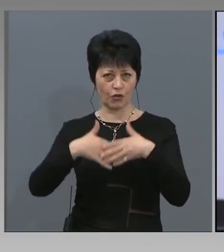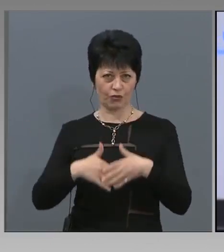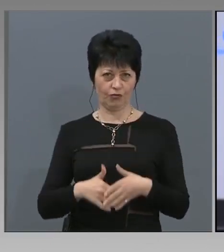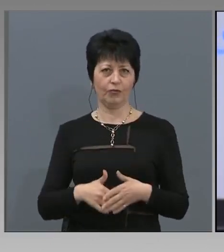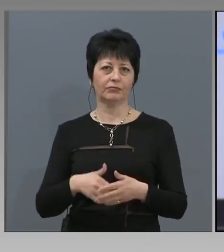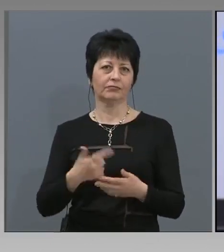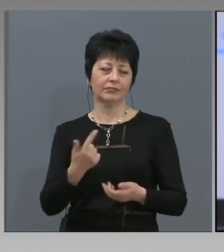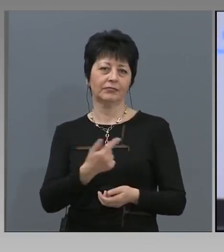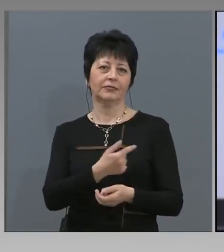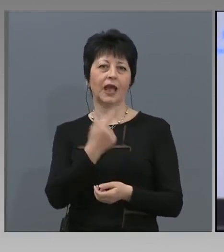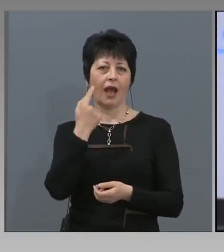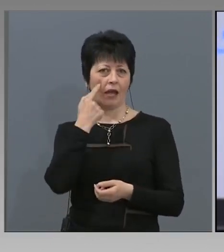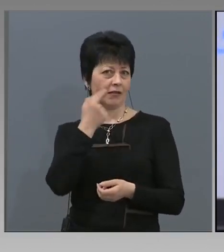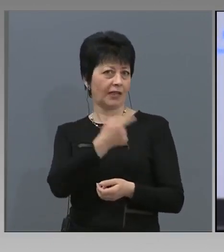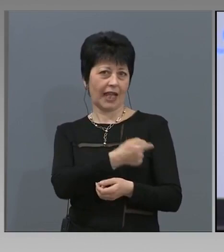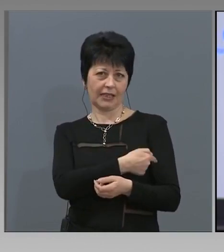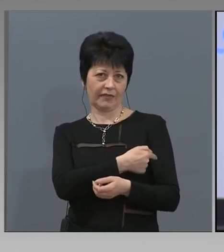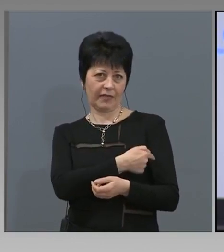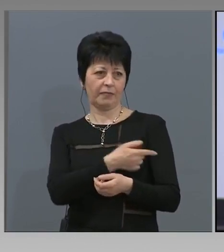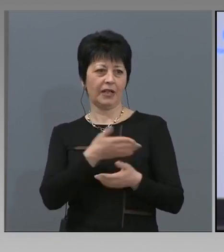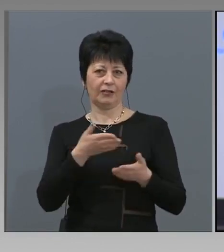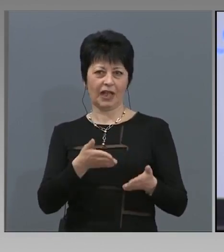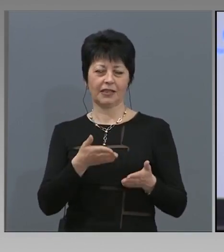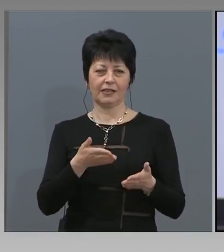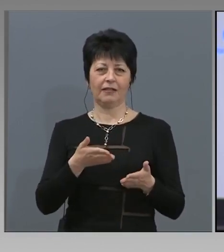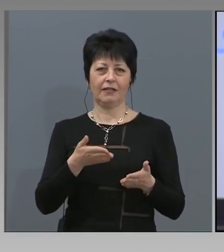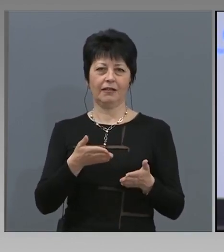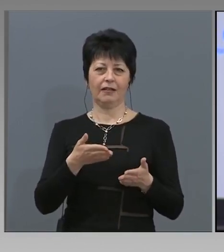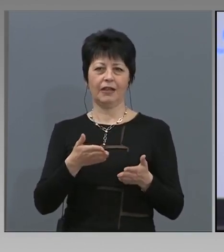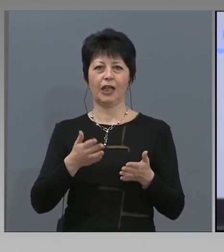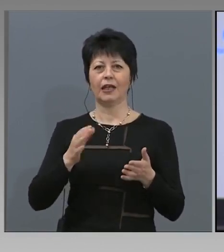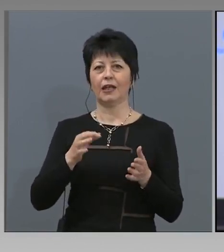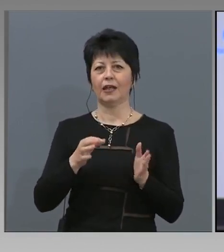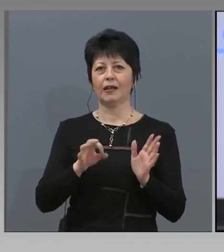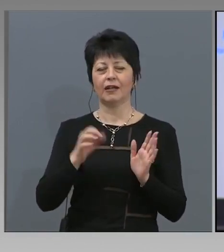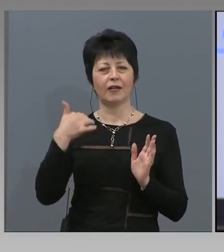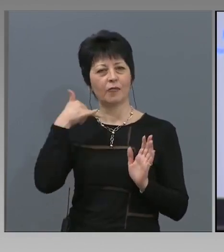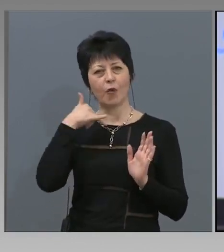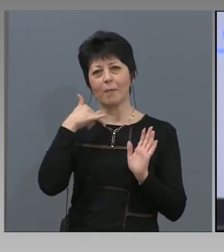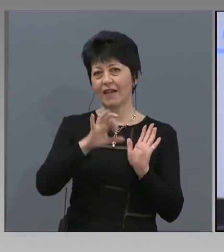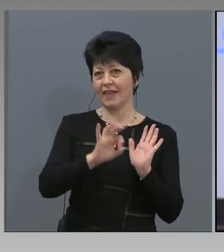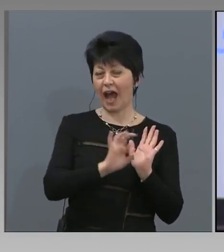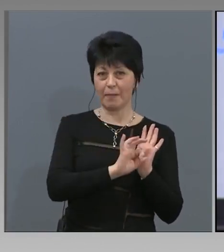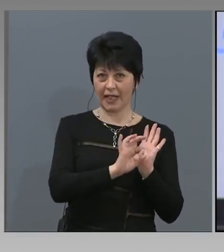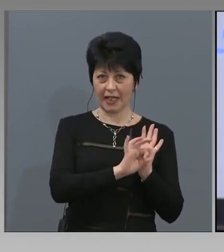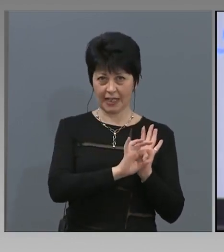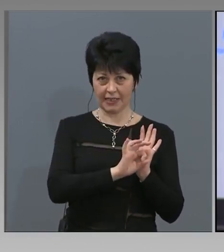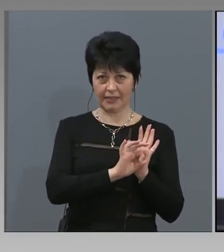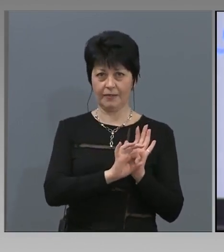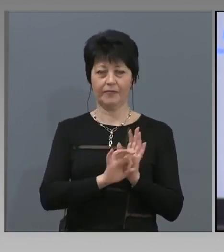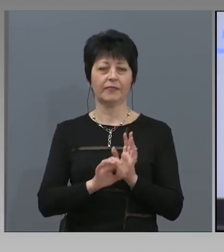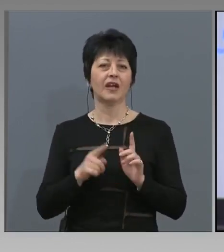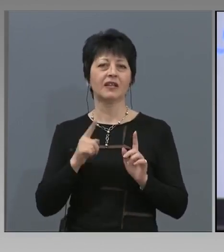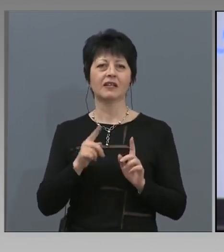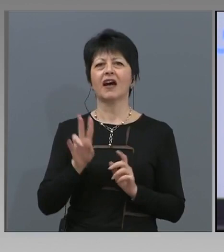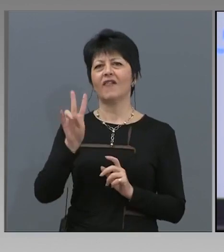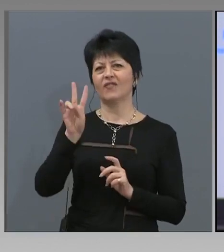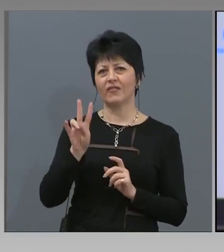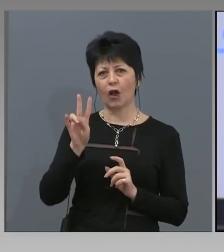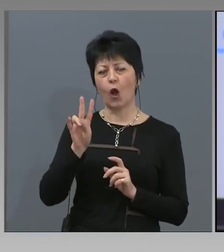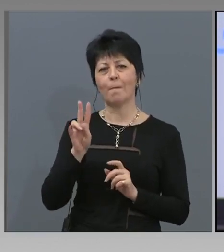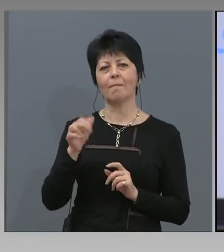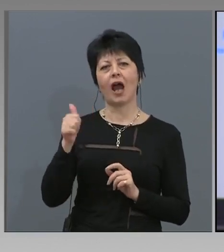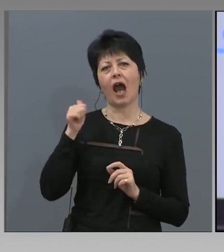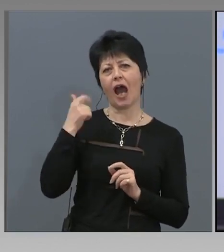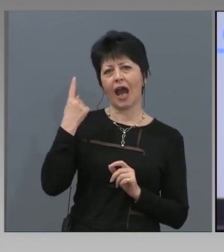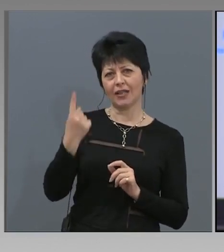през този период мобилната апликация, също на Link Mobility, Viva.com, A1 и